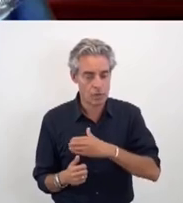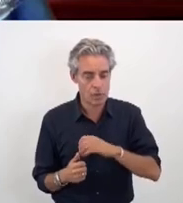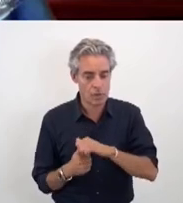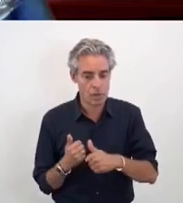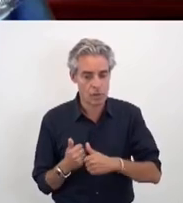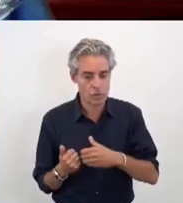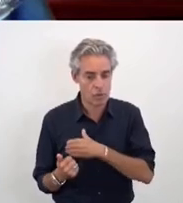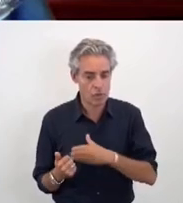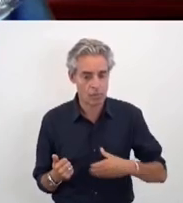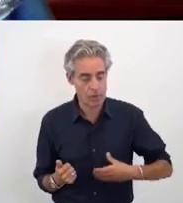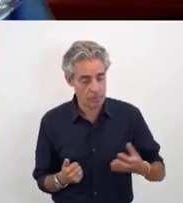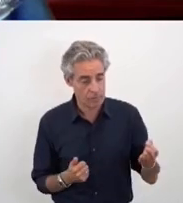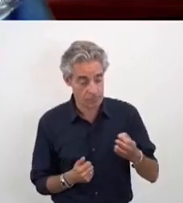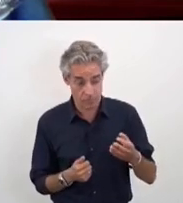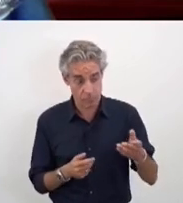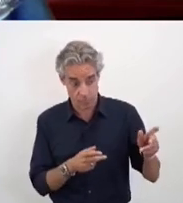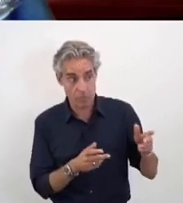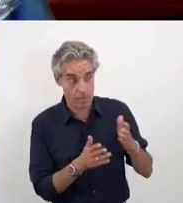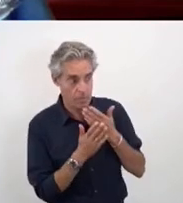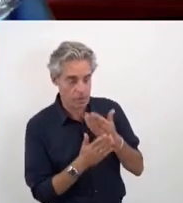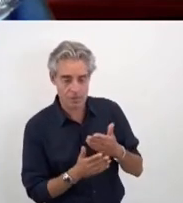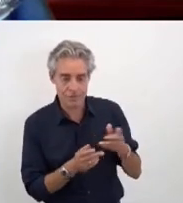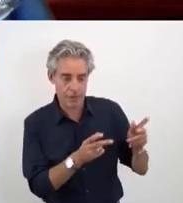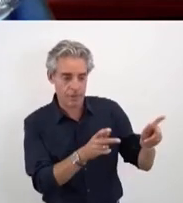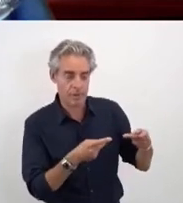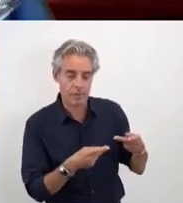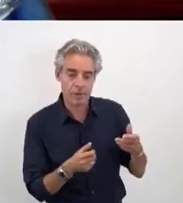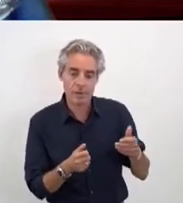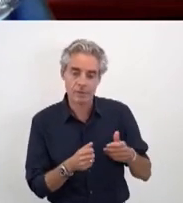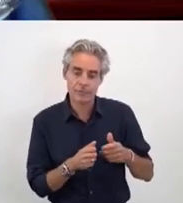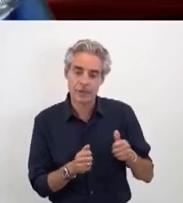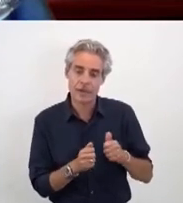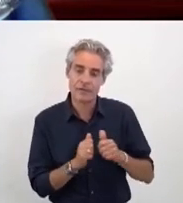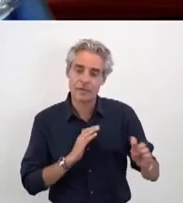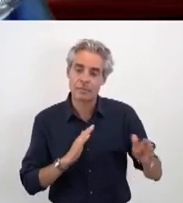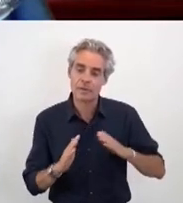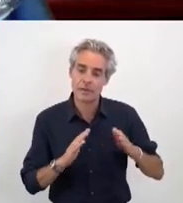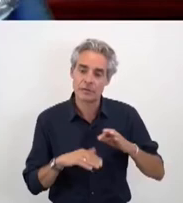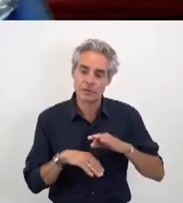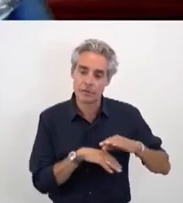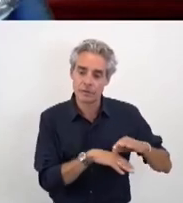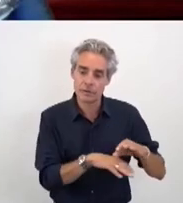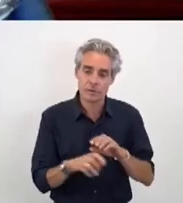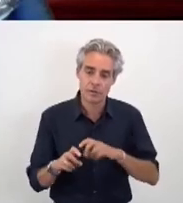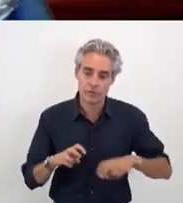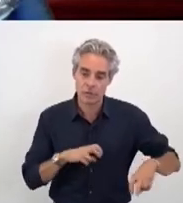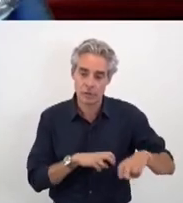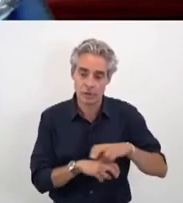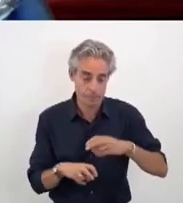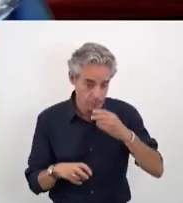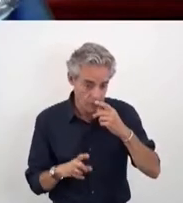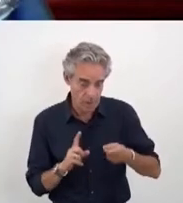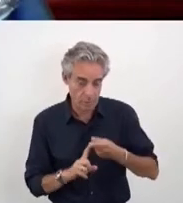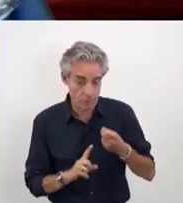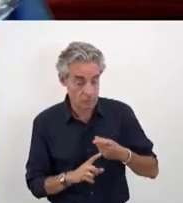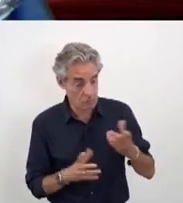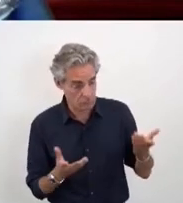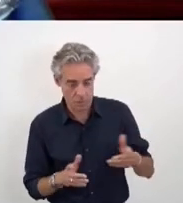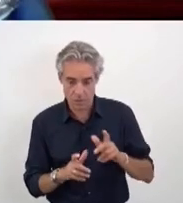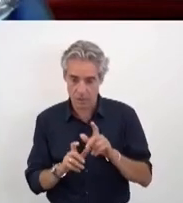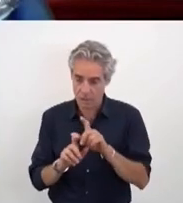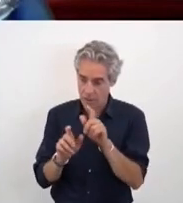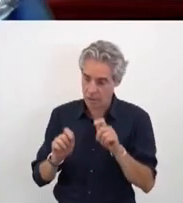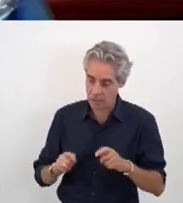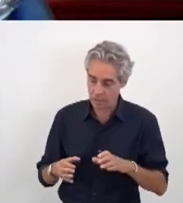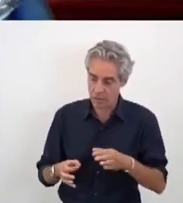m'avez autorisé à pouvoir circuler avec les médiateurs. Et je pense que c'est de bon ton, je pense que c'est un respect de